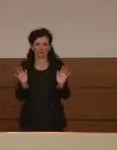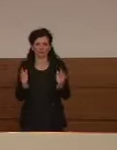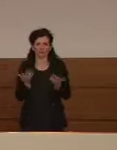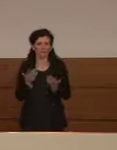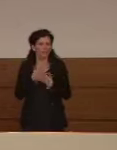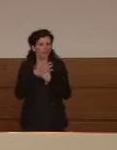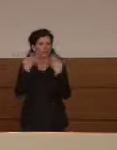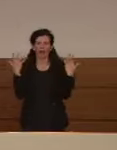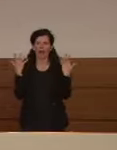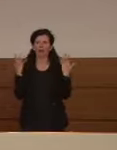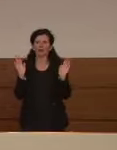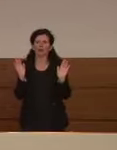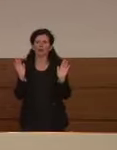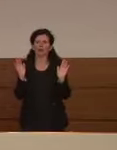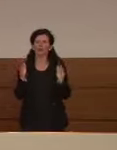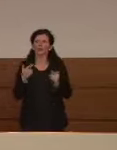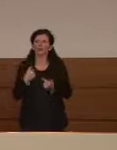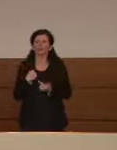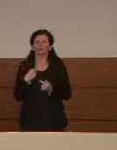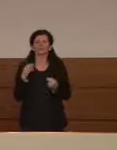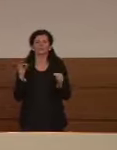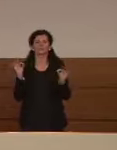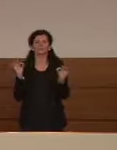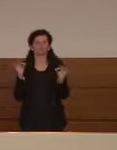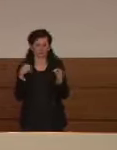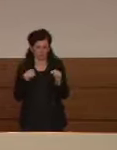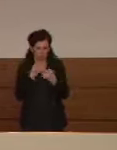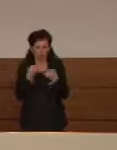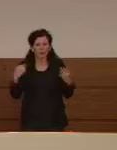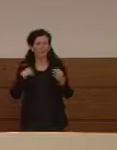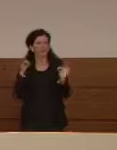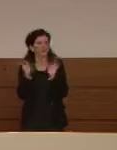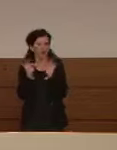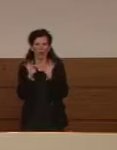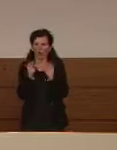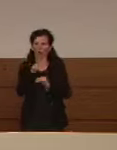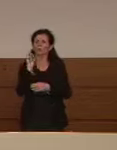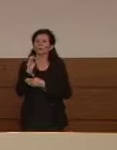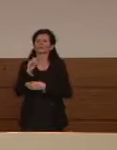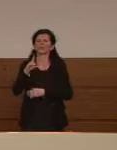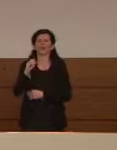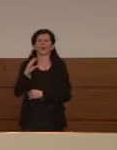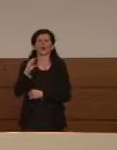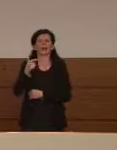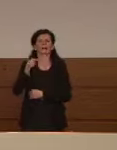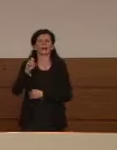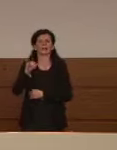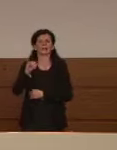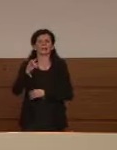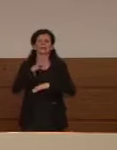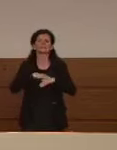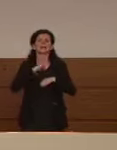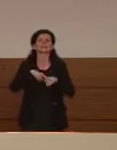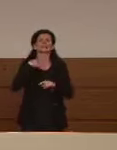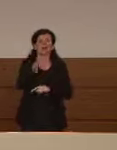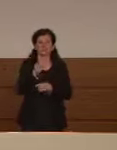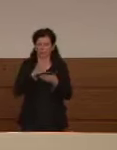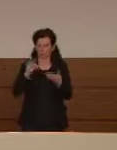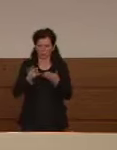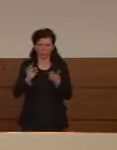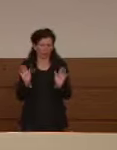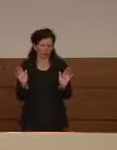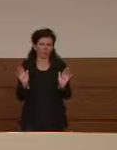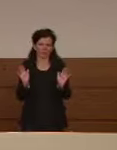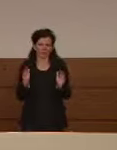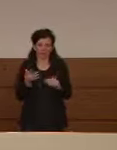che non posso non essere d'accordo con il professor Locatelli anche perché insomma sinceramente arriviamo già al 3